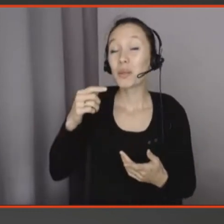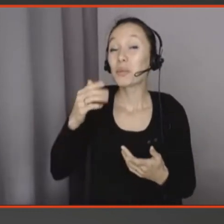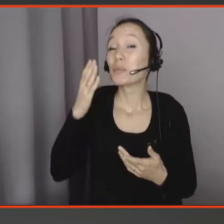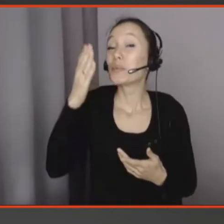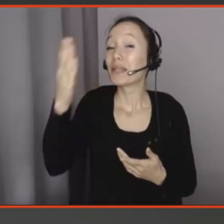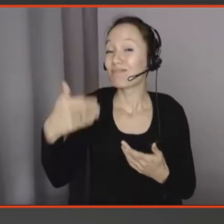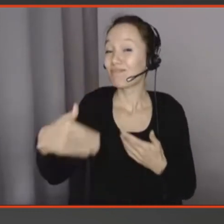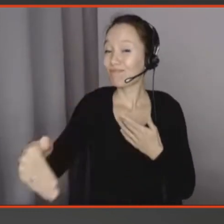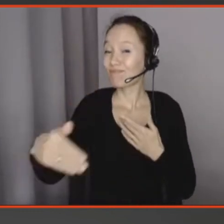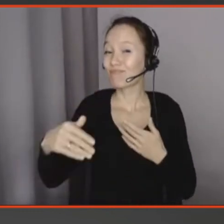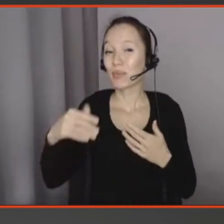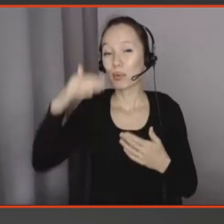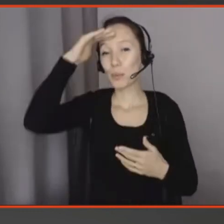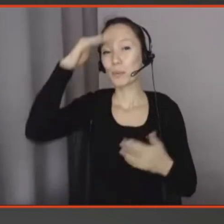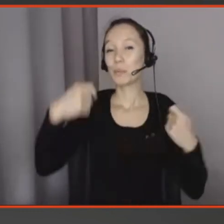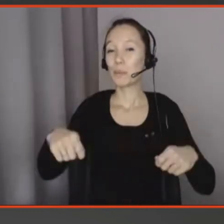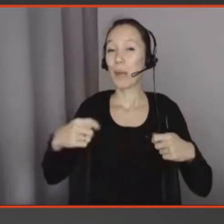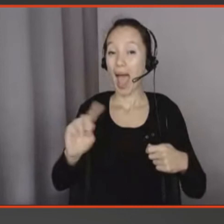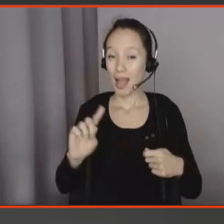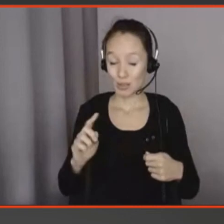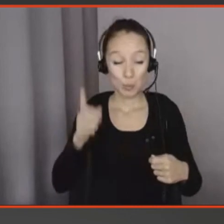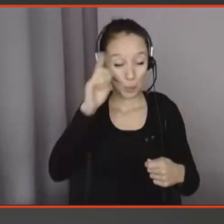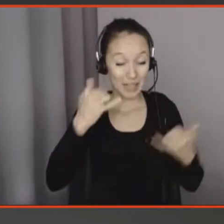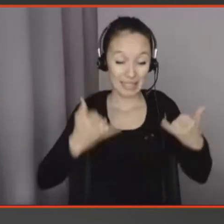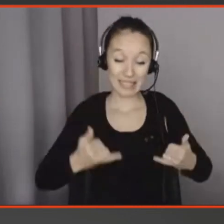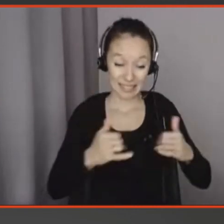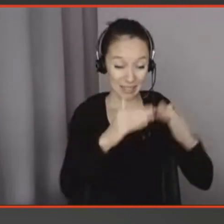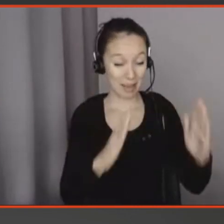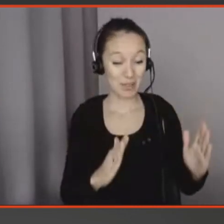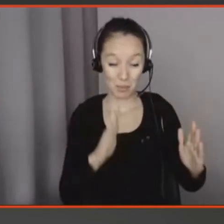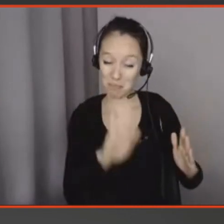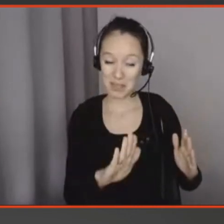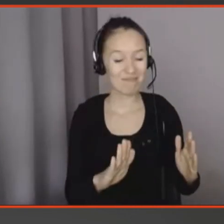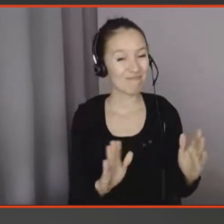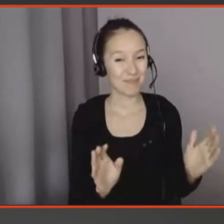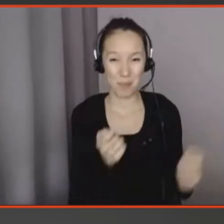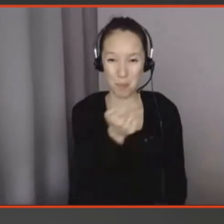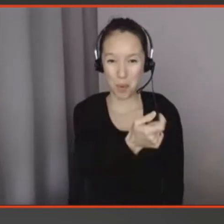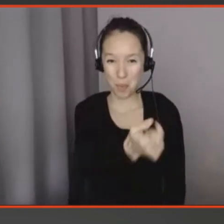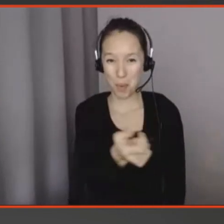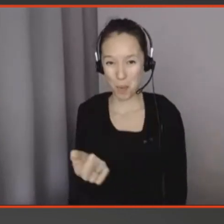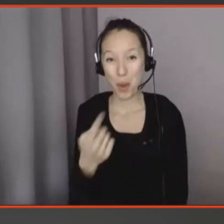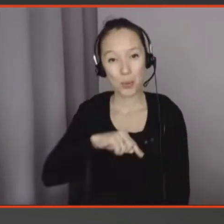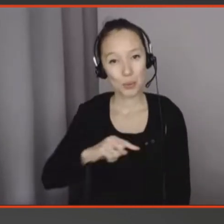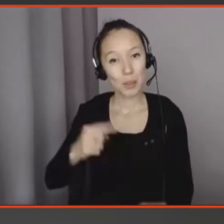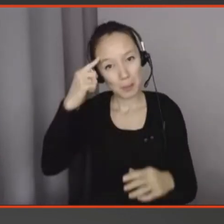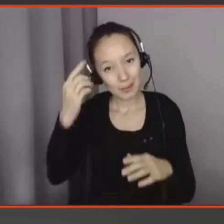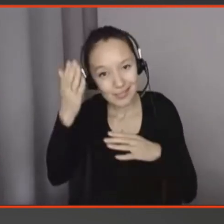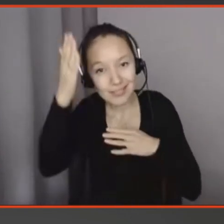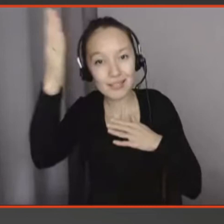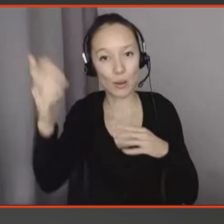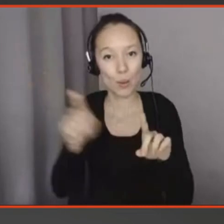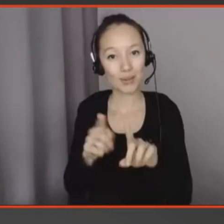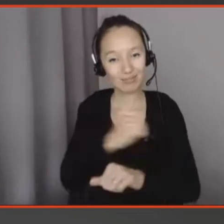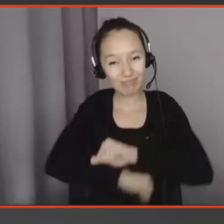vieillissante et il n pas tellement de place dans les établissements spécialisés. Donc c'est très intéressant d'aller et d'explorer en amont pour comprendre mieux les situations de manière contextuelle et on peut le faire